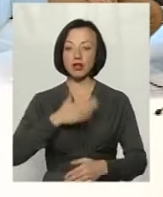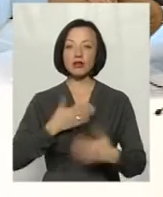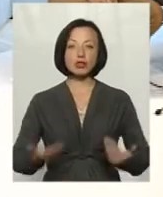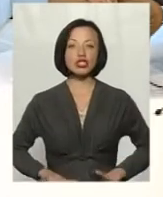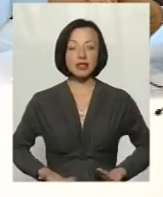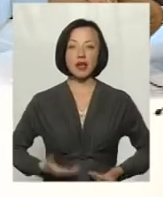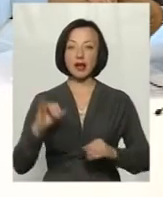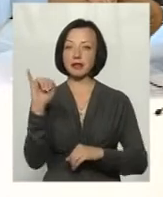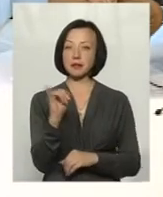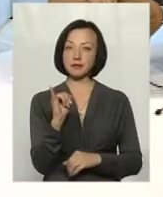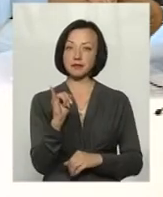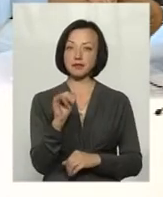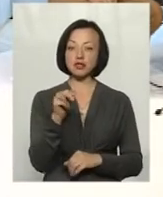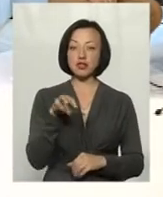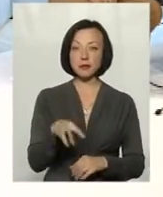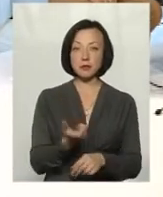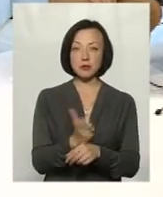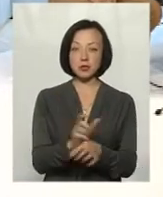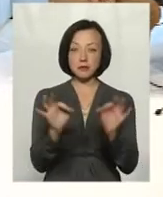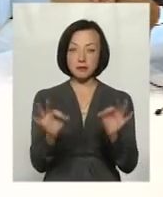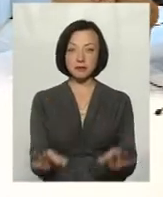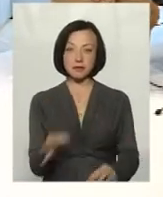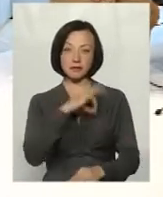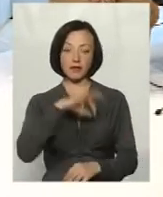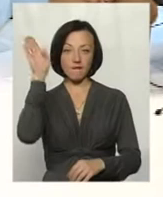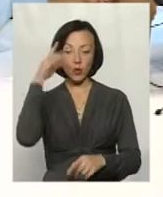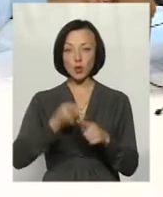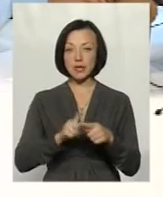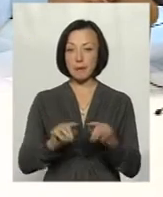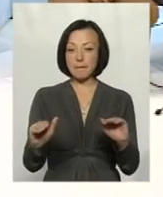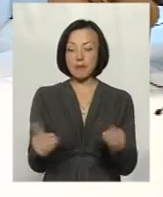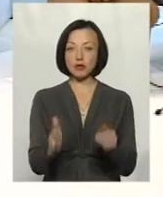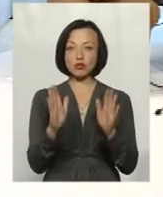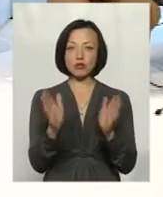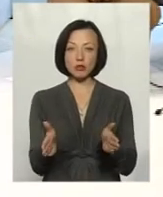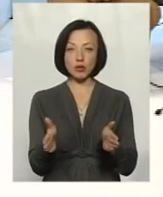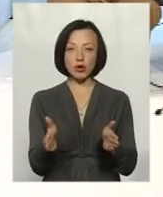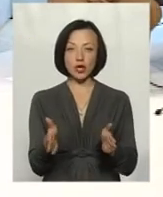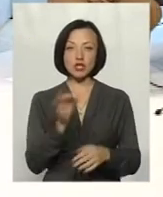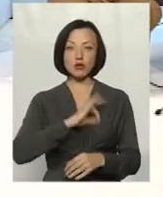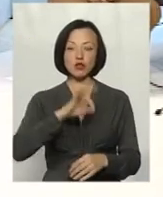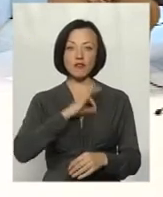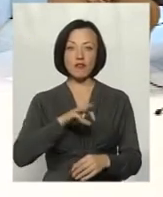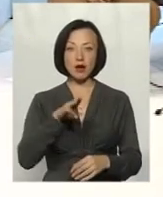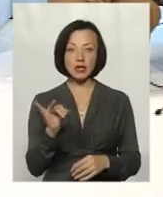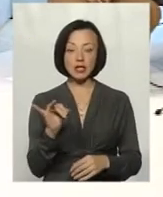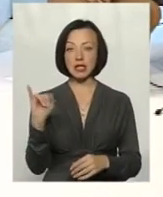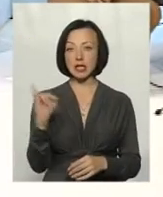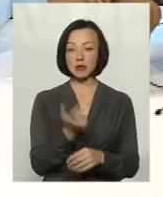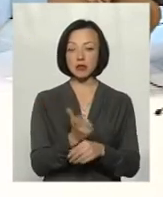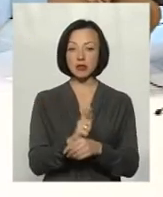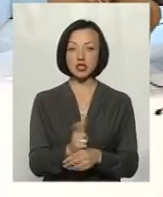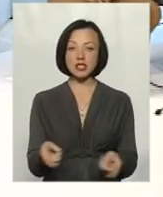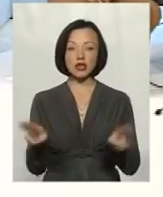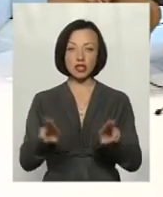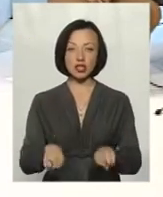життя. І чим більше ми будемо раціональніше використовувати воду, тим менше ми її будемо споживати, і тим більше